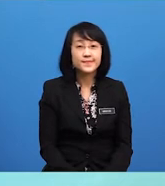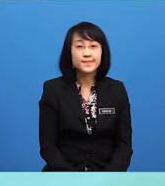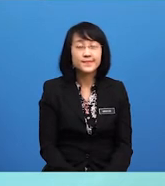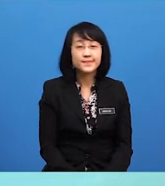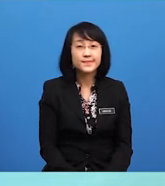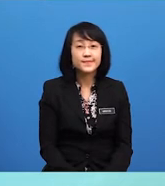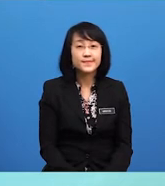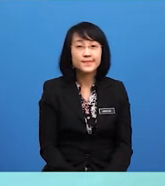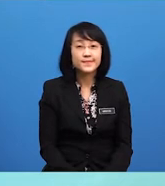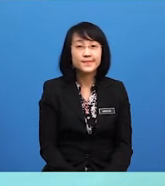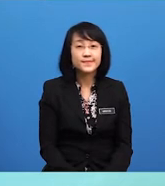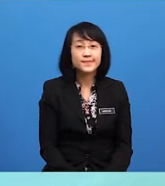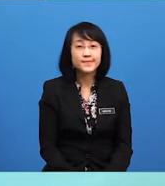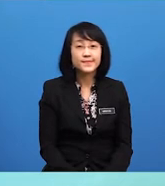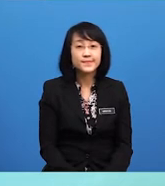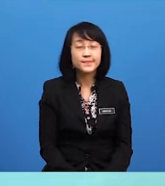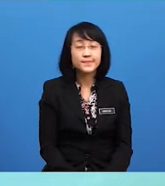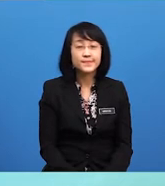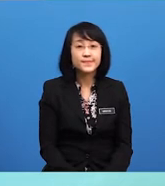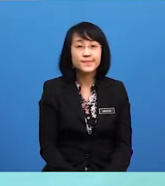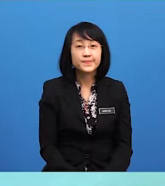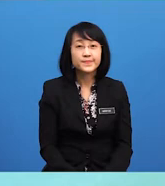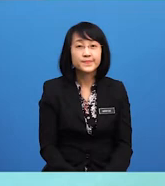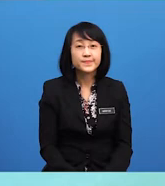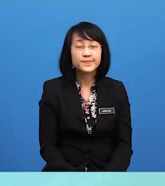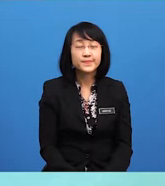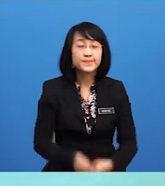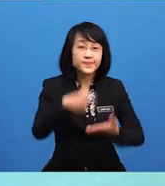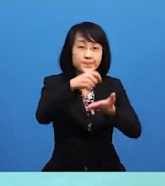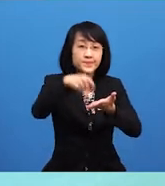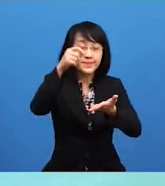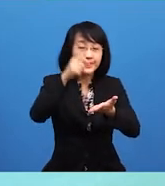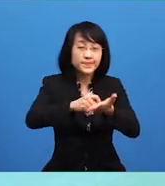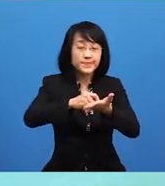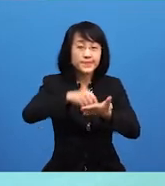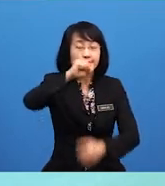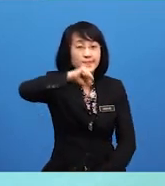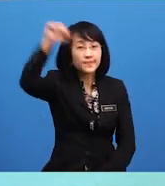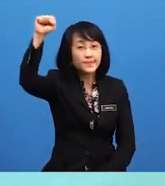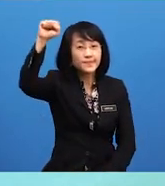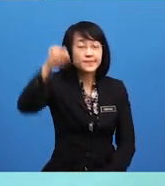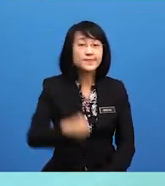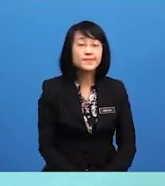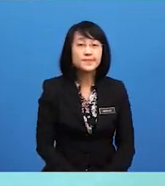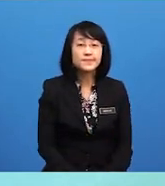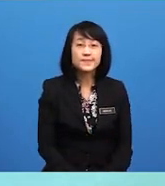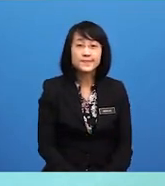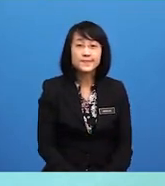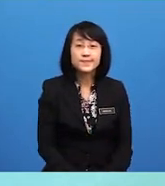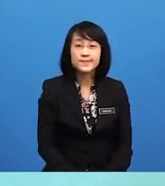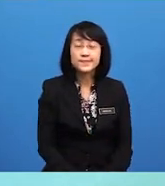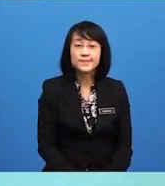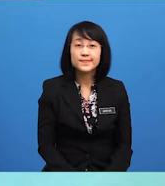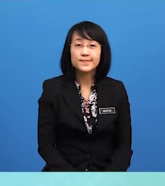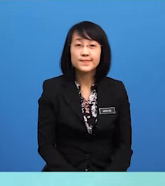dengan kerajaan British pada 8 Februari 1926 di Lancaster House London maka bermulalah era baru